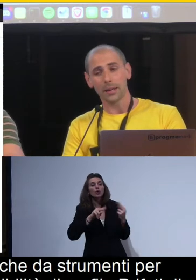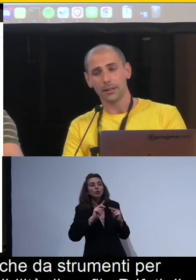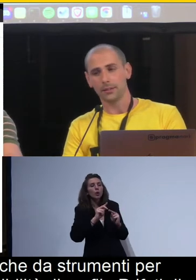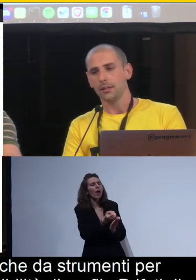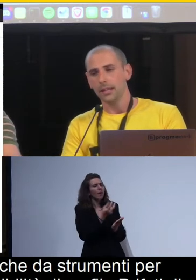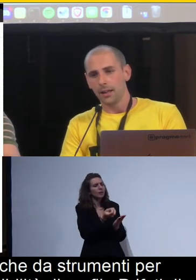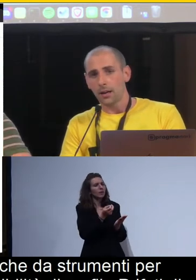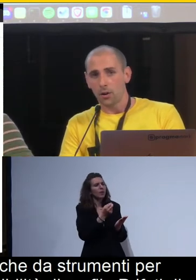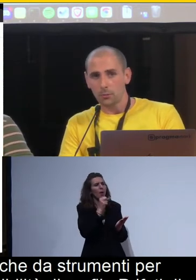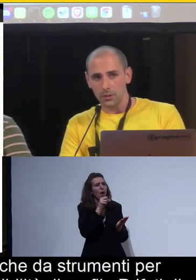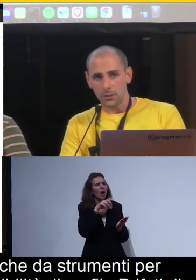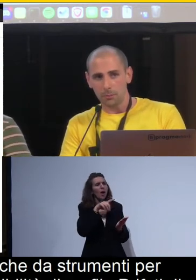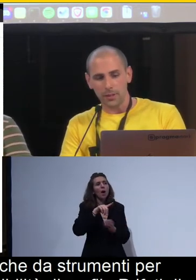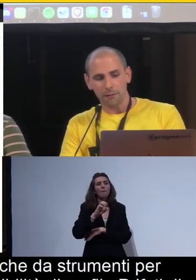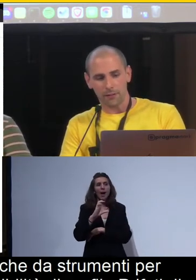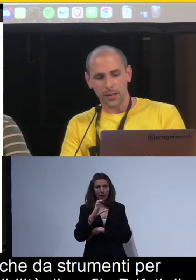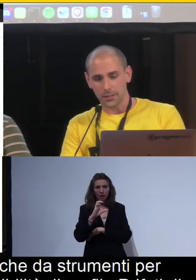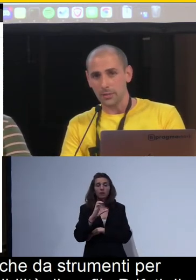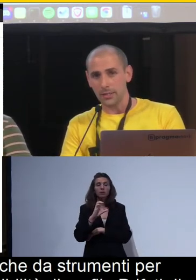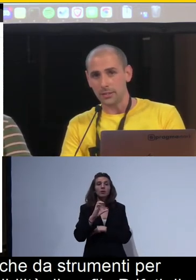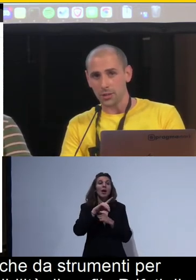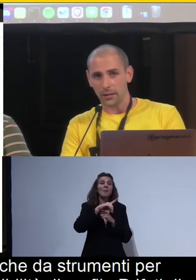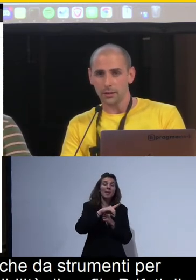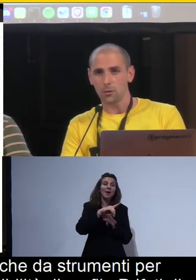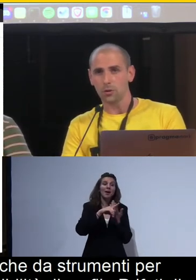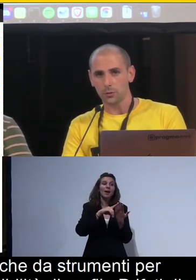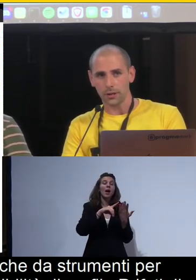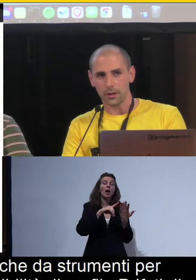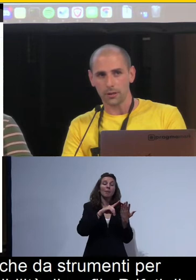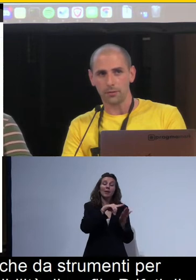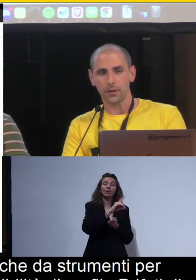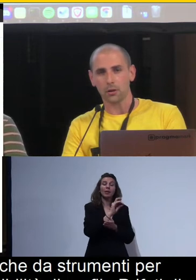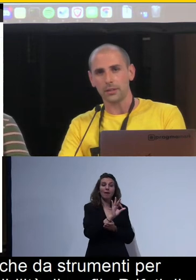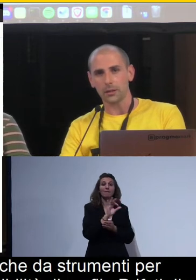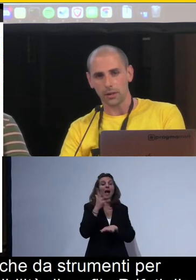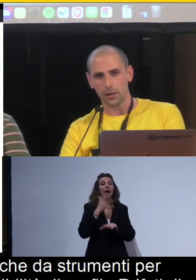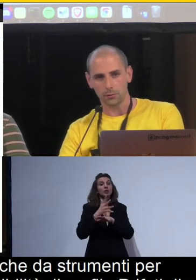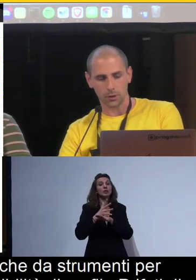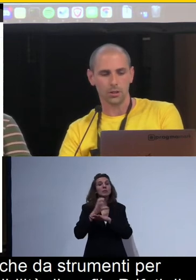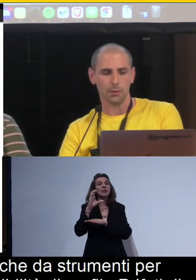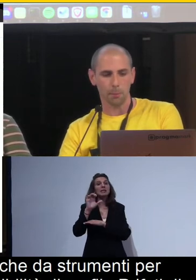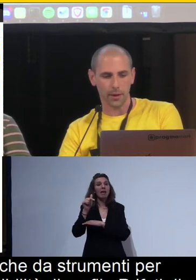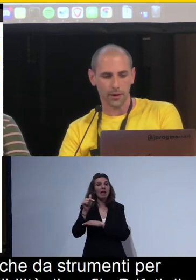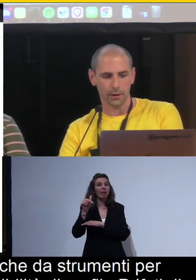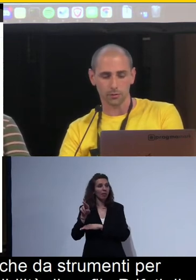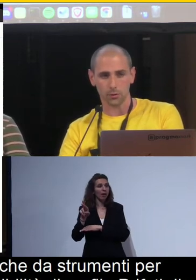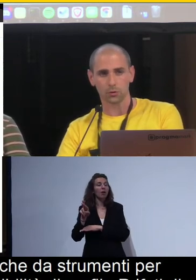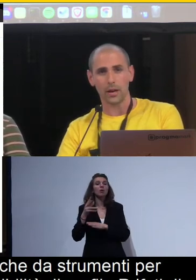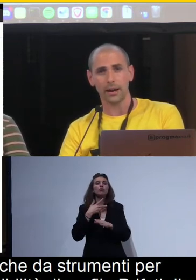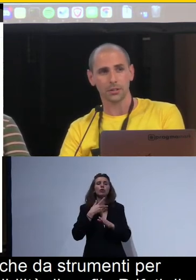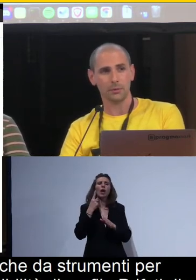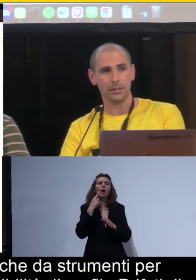PAC, acronimo di PDF Accessibility Checker, che è un software raccomandato anche dal V3C per